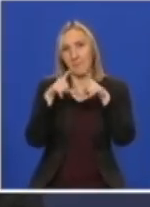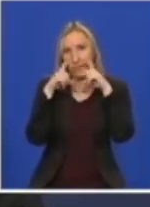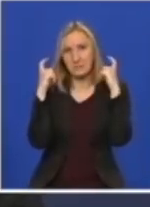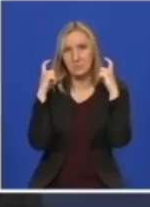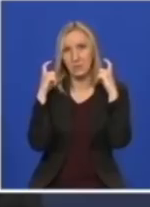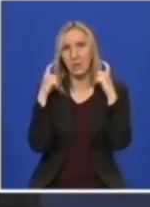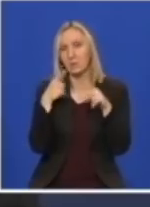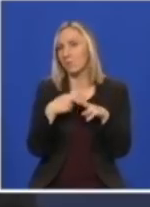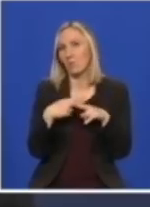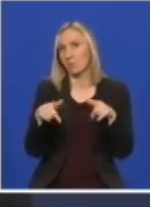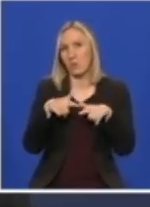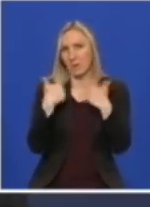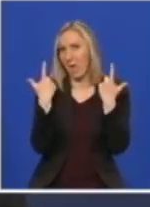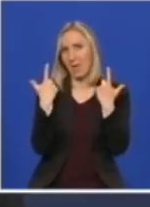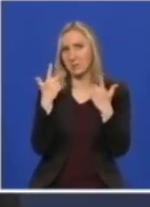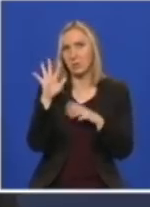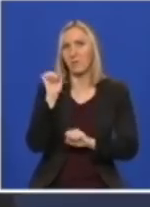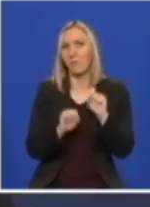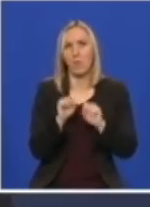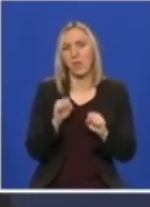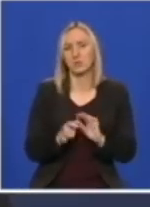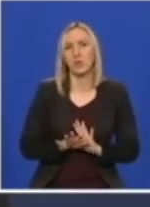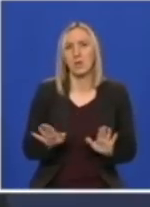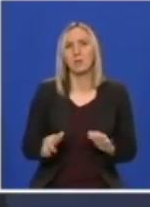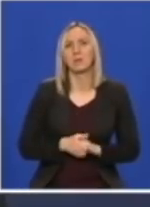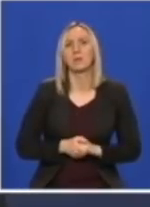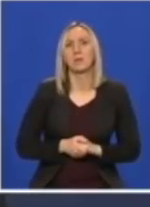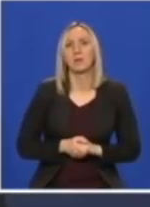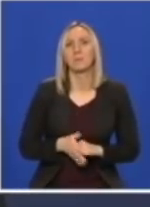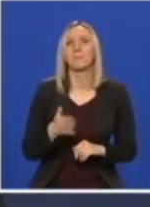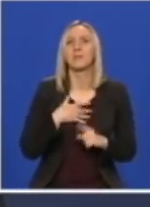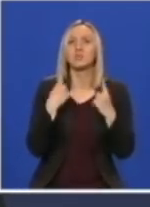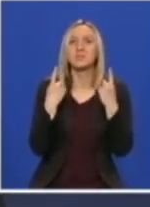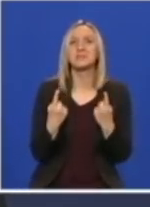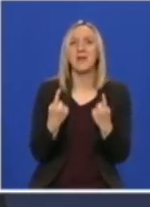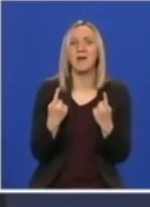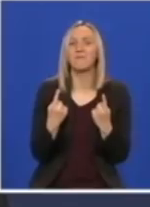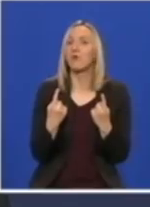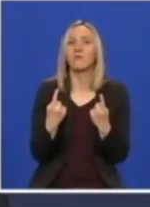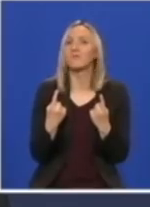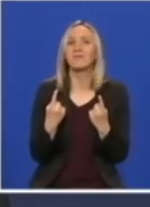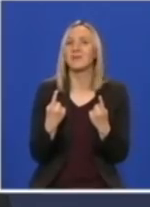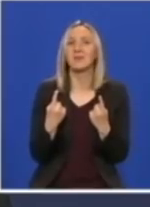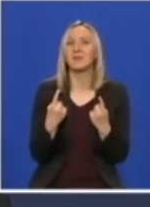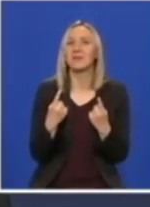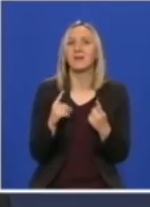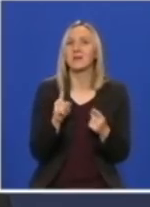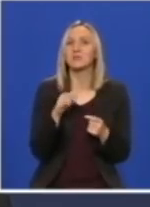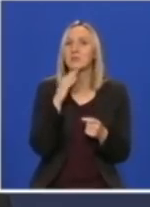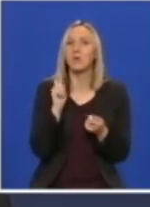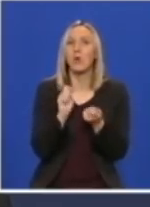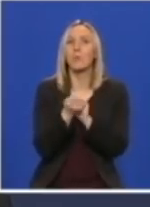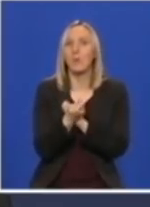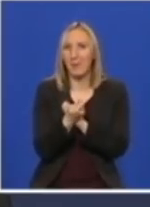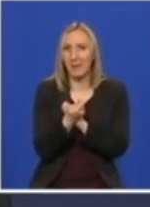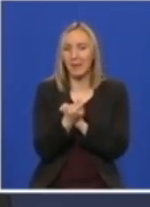potpuno jasno, to se vidi kroz njihovo ponašanje. Naši stavovi se nisu mnogo promenili, ali se